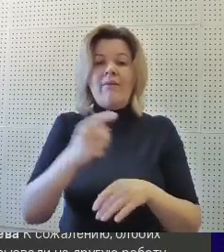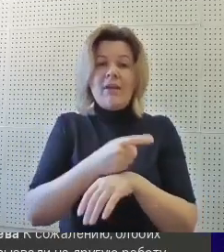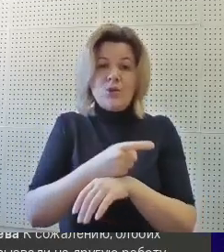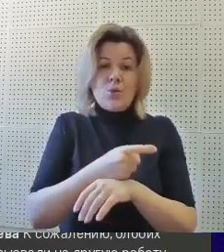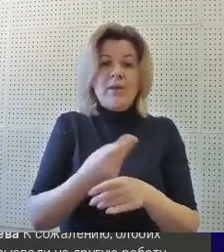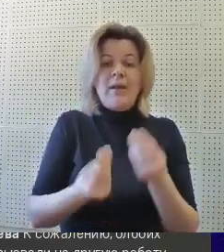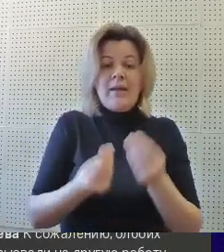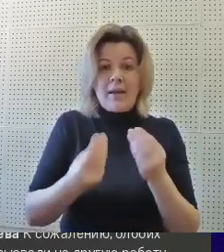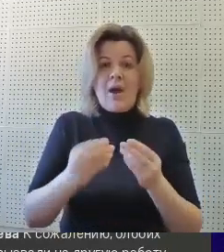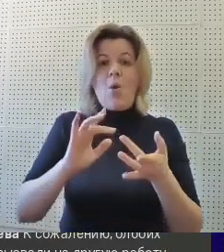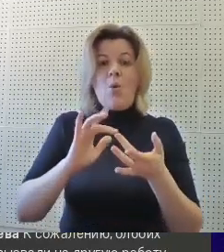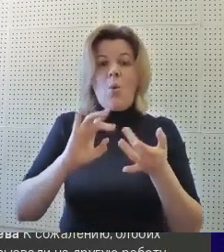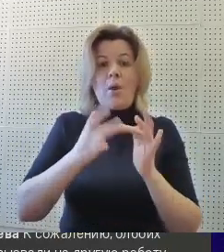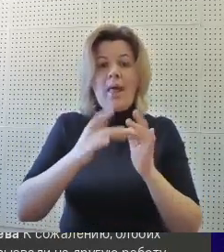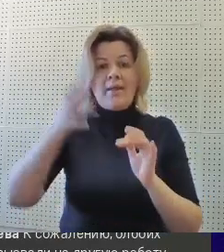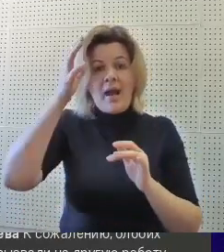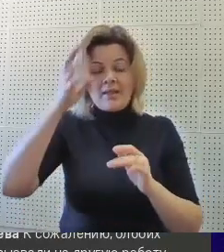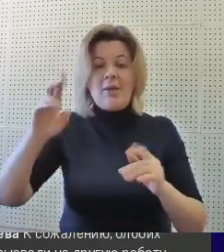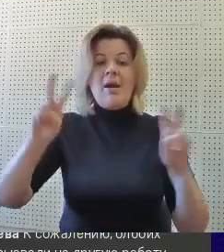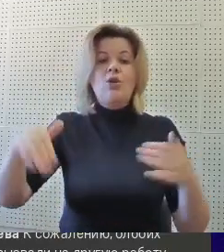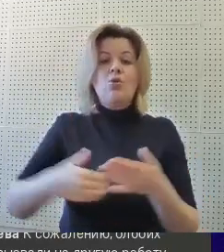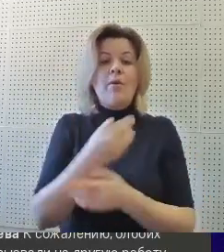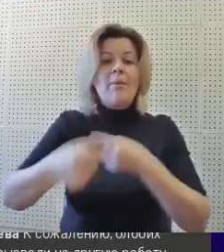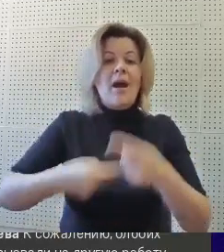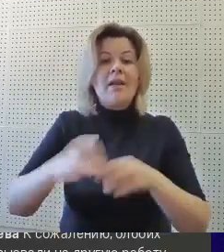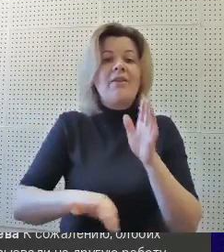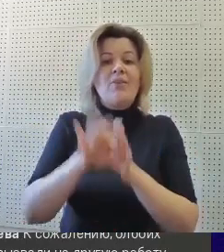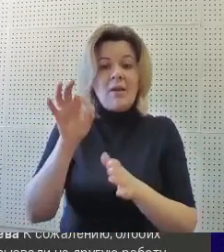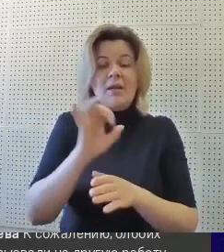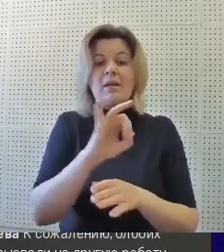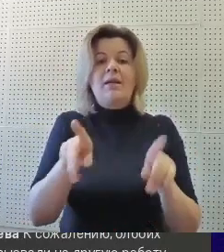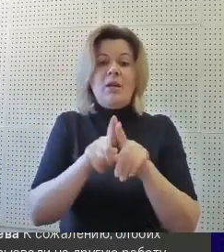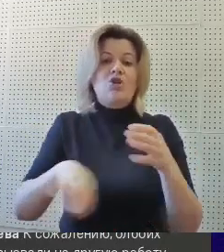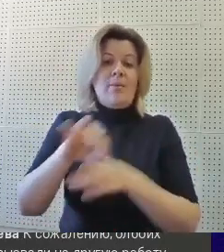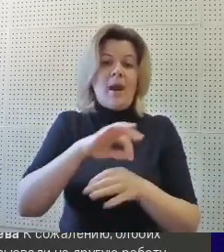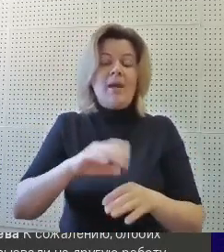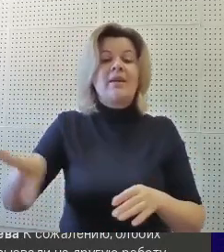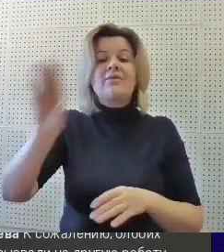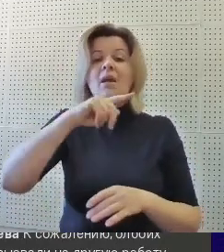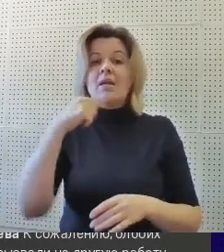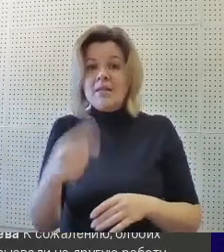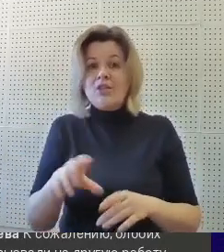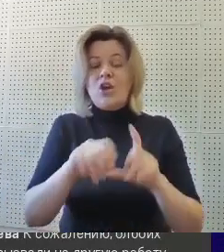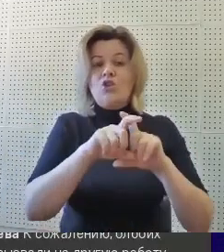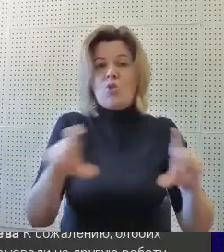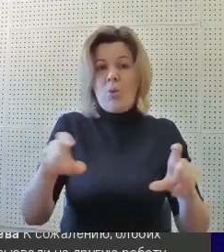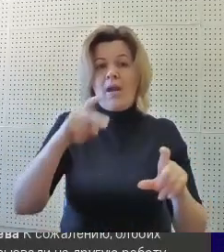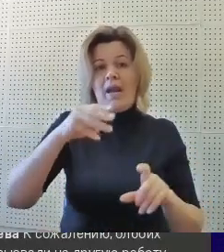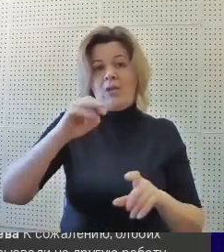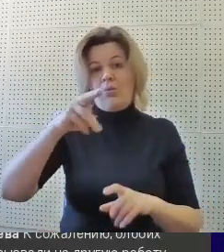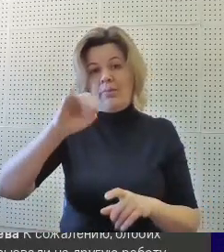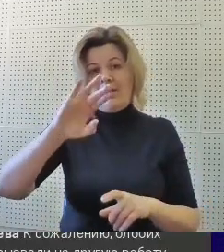Профориентационной игры онлайн-академия «Новое поколение» выбирает и проекта «Всероссийская школьная